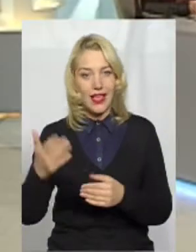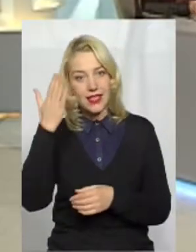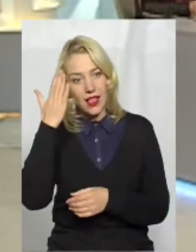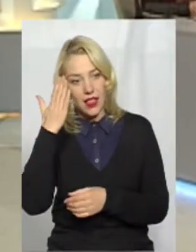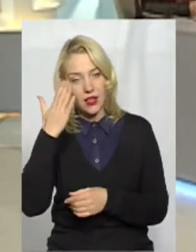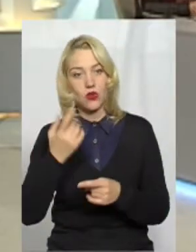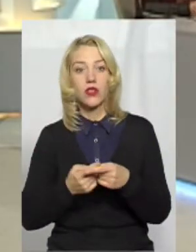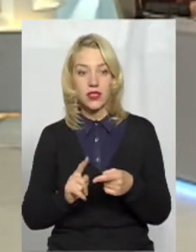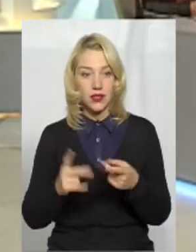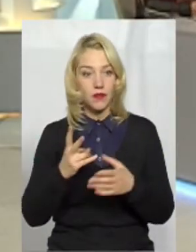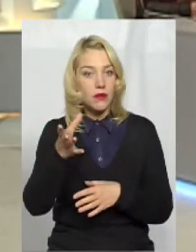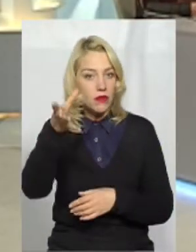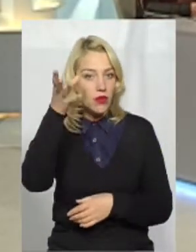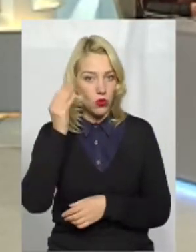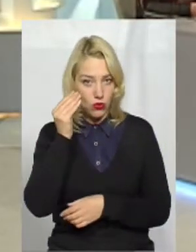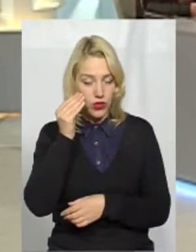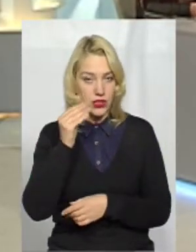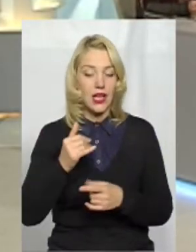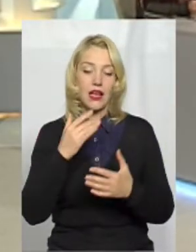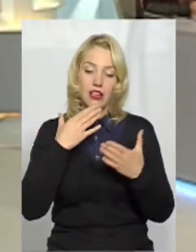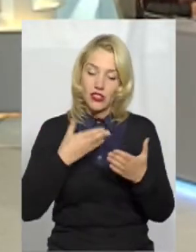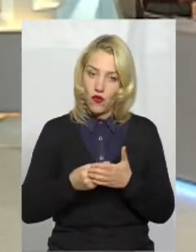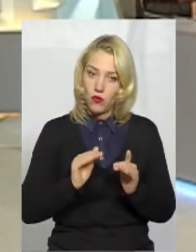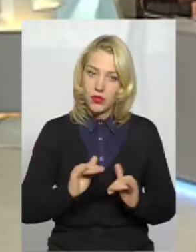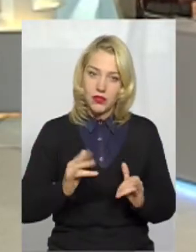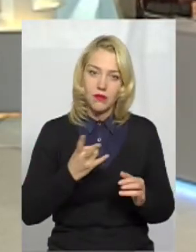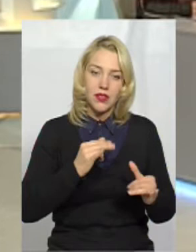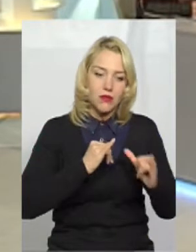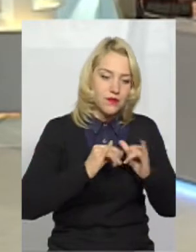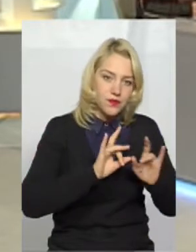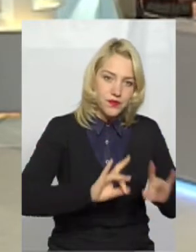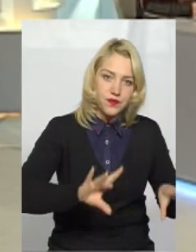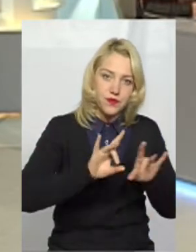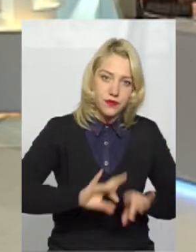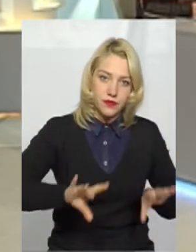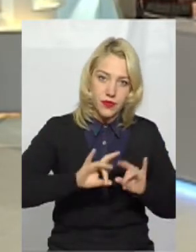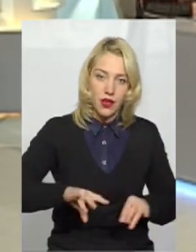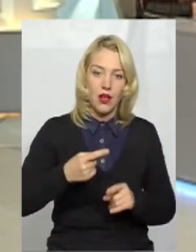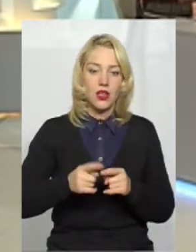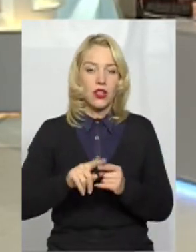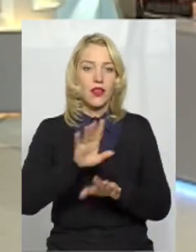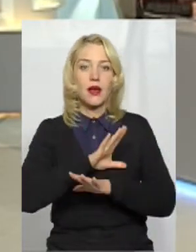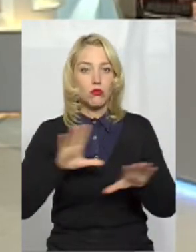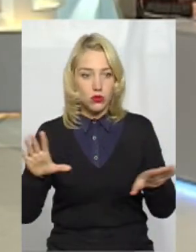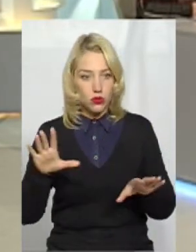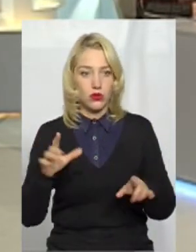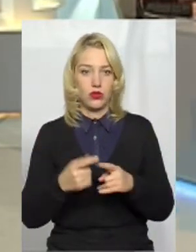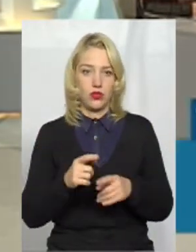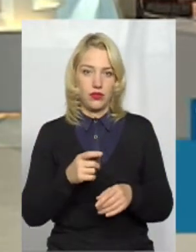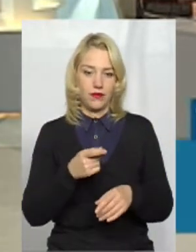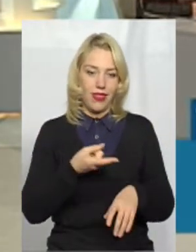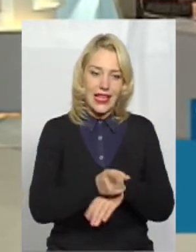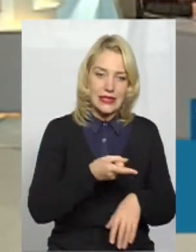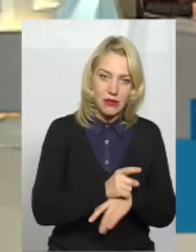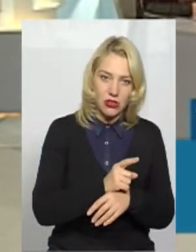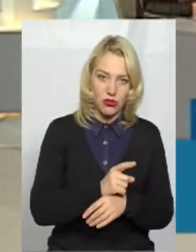І з цим потрібно рахуватися. І вони своїм дітям мають толерантно це пояснювати, щоб не було насмішок,